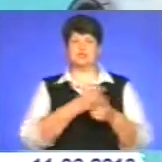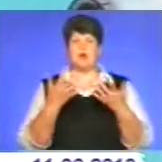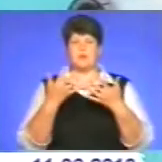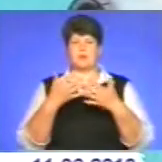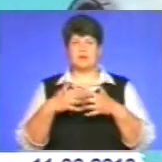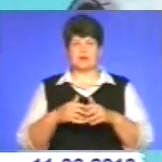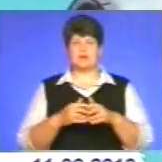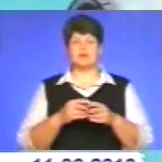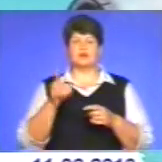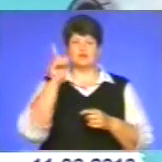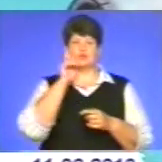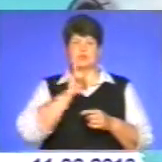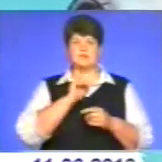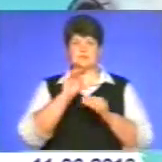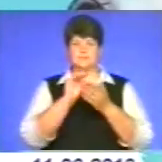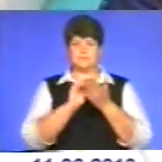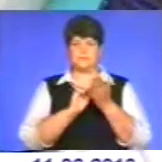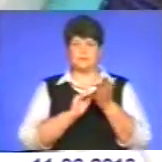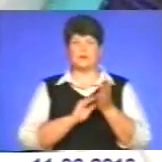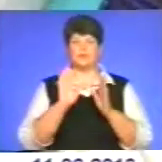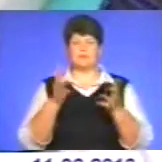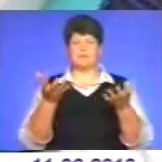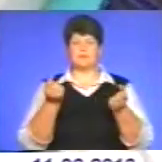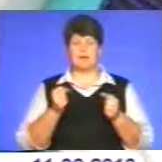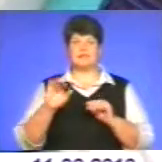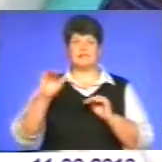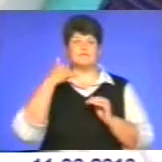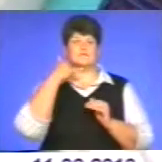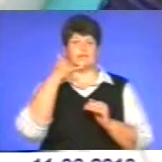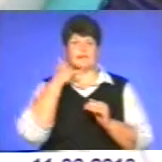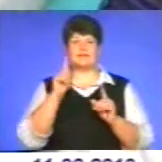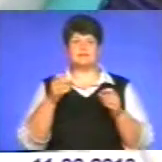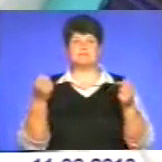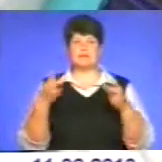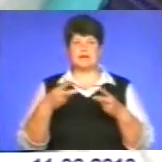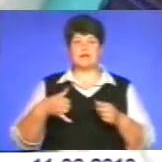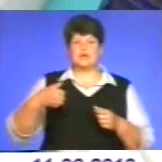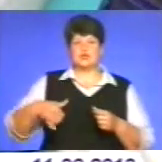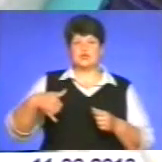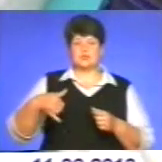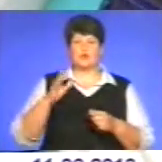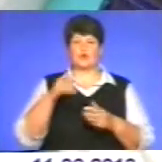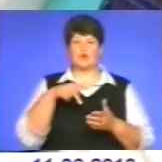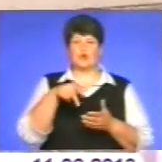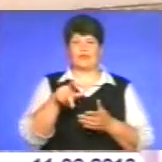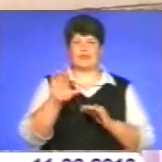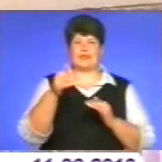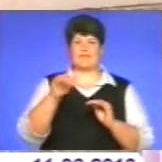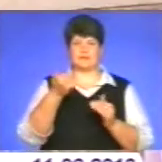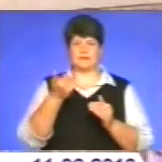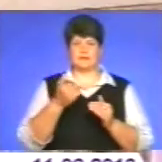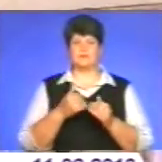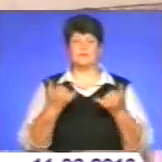кабінети, окрема реєстратура, де прийматимуть виклики і найспеціальні сумки, з якими медики ходитимуть на виклики. До